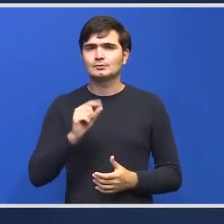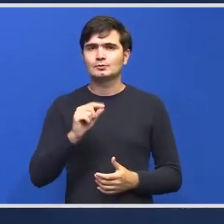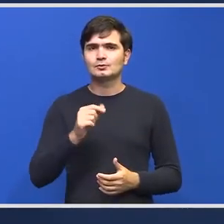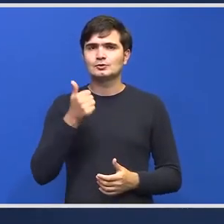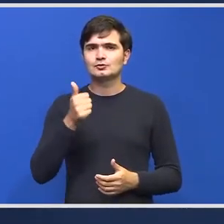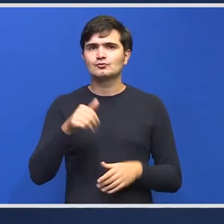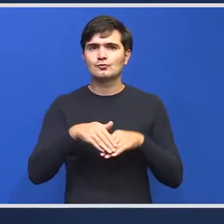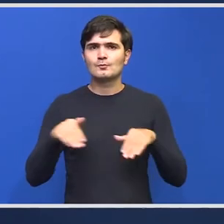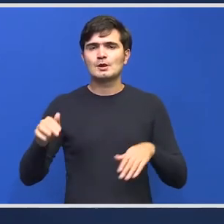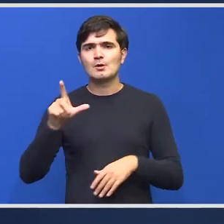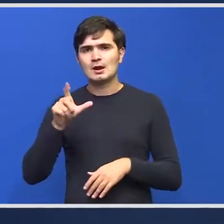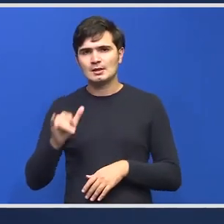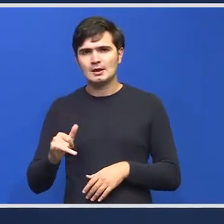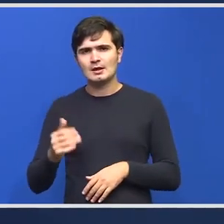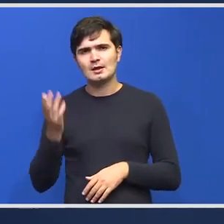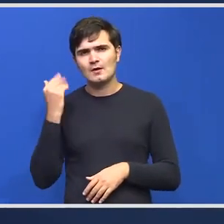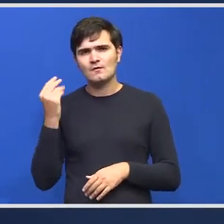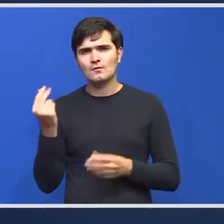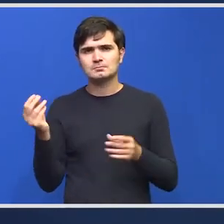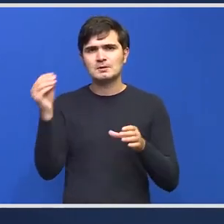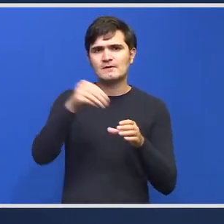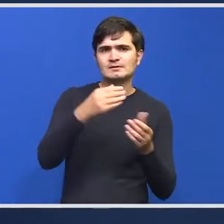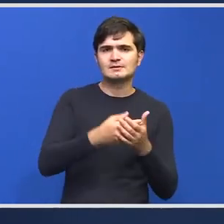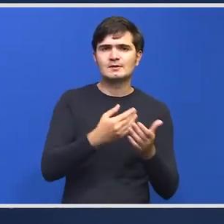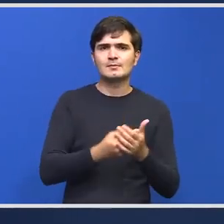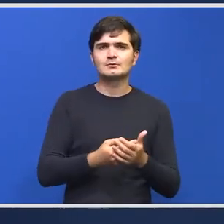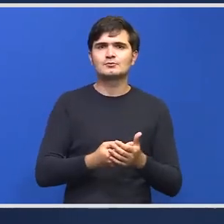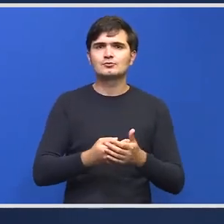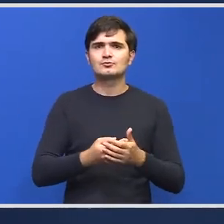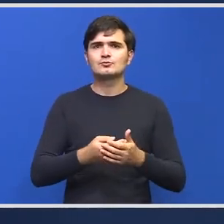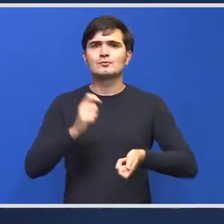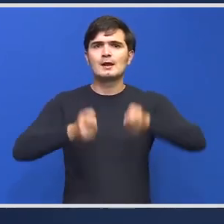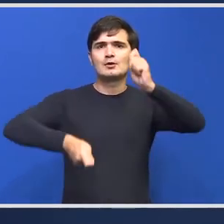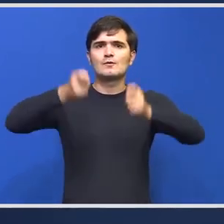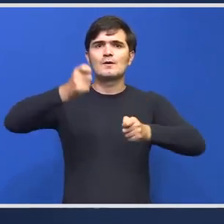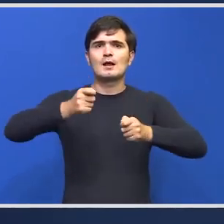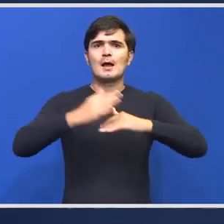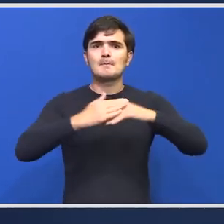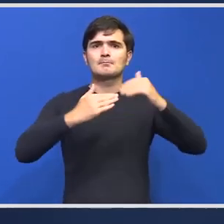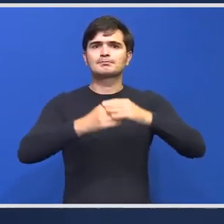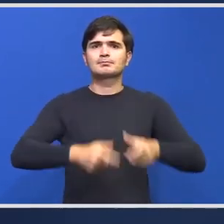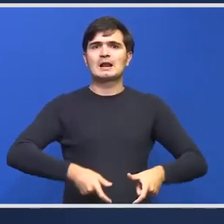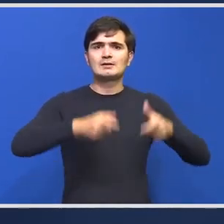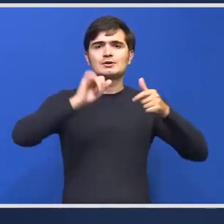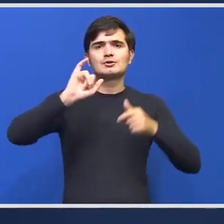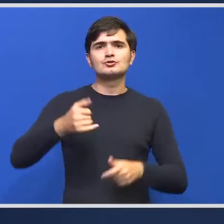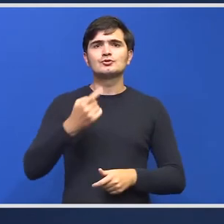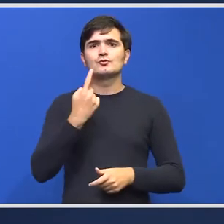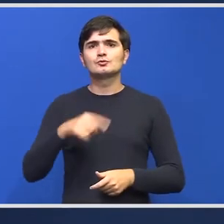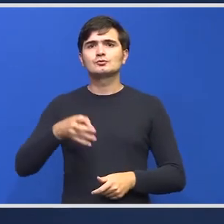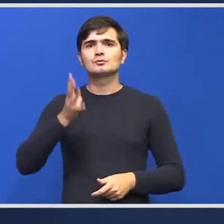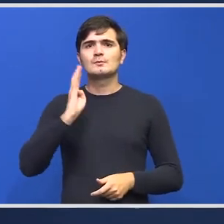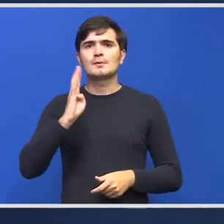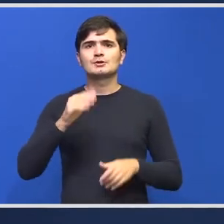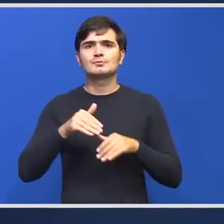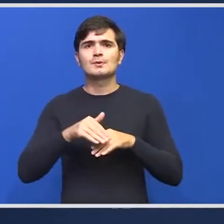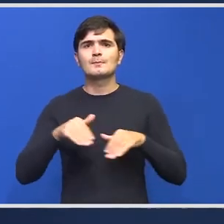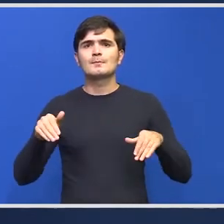de milioane de lei au fost investite în consolidarea clădirilor și 114 milioane în dotări